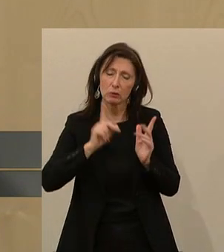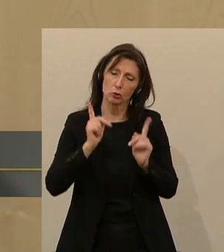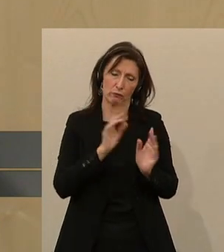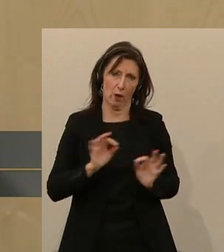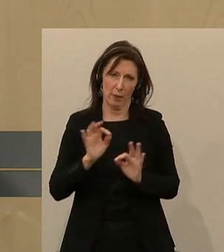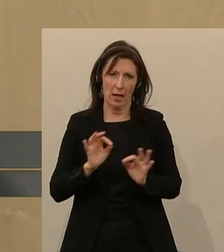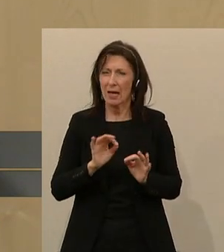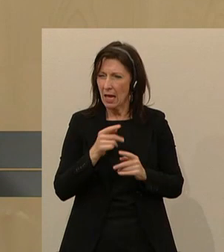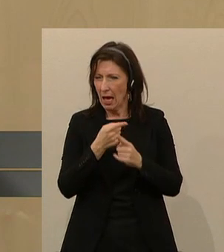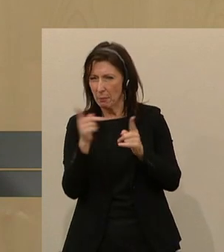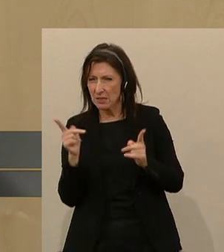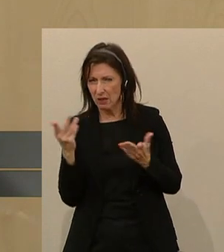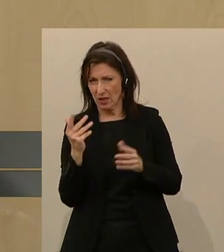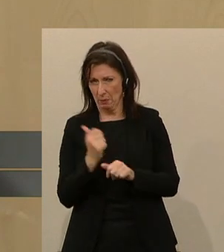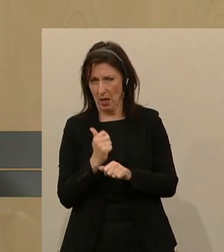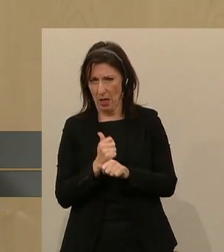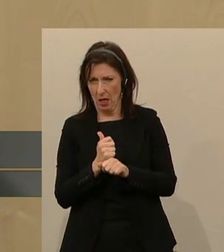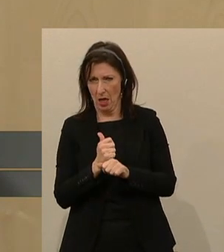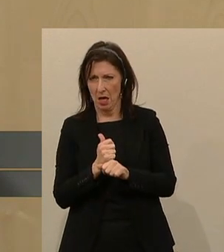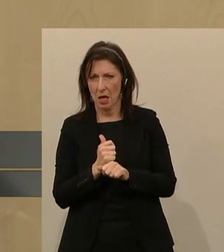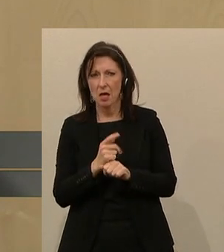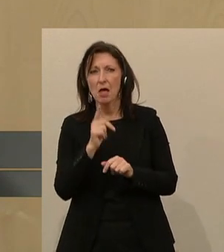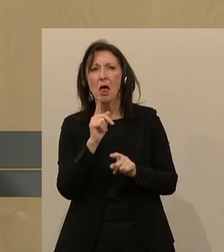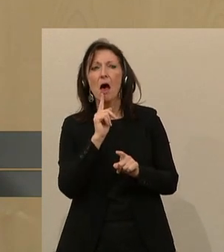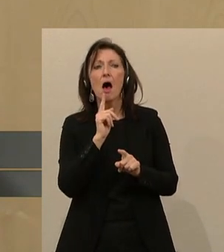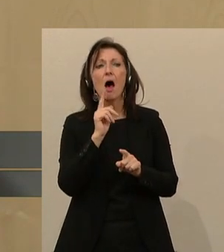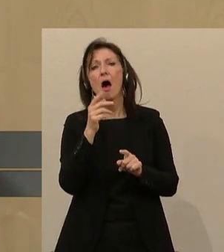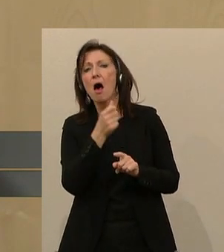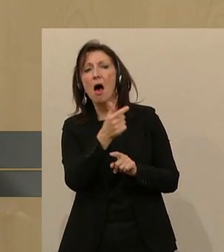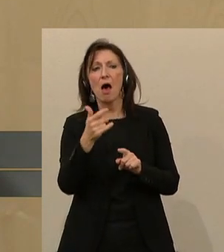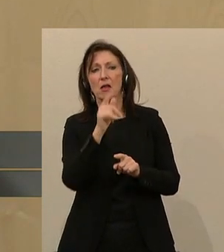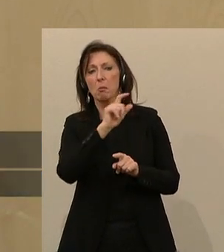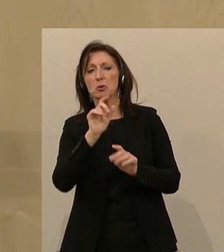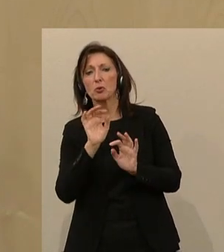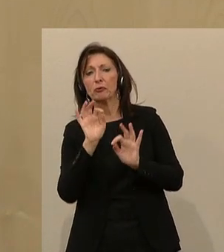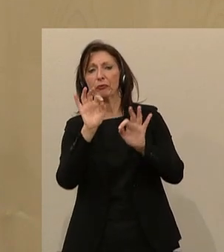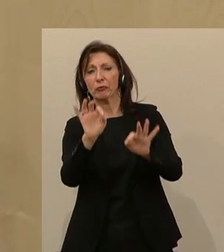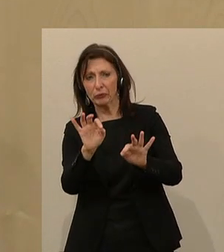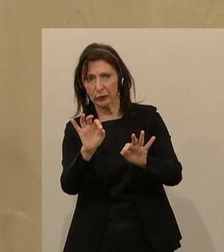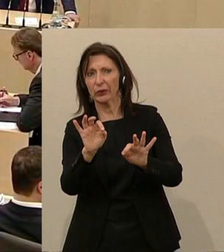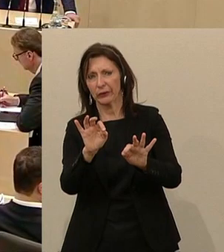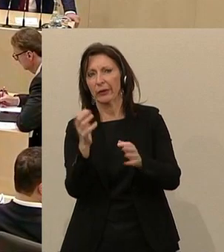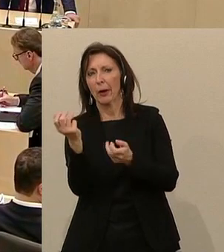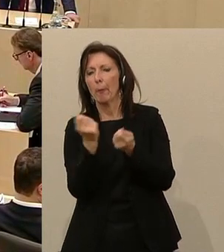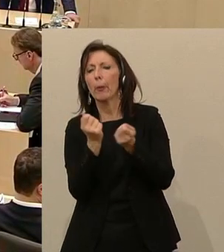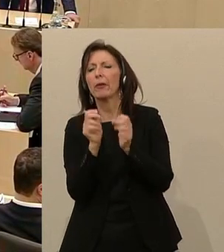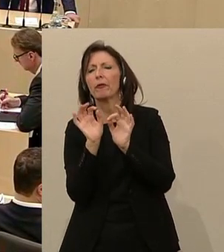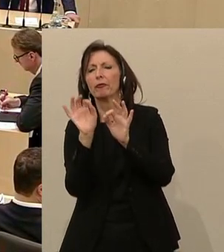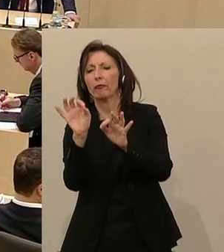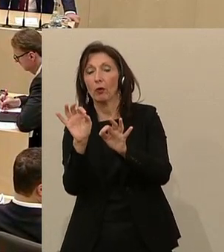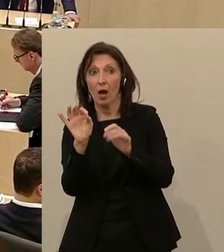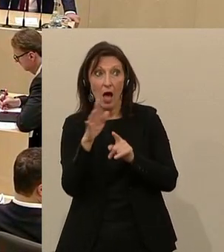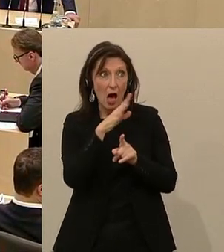wenige Politik zu machen und für die wenigen in diesem Land, nämlich die oberen und die vielen unserer Gesellschaft, zu